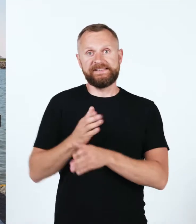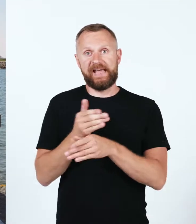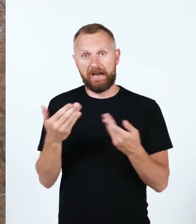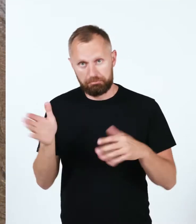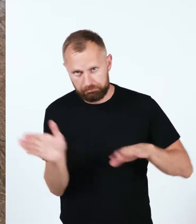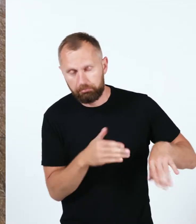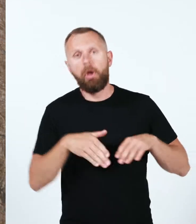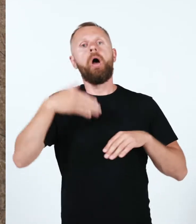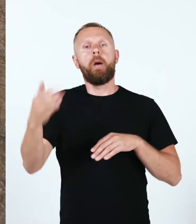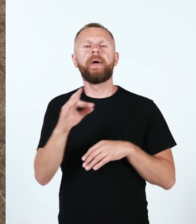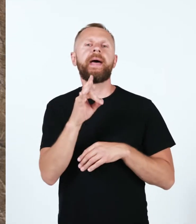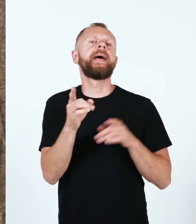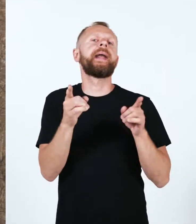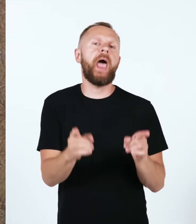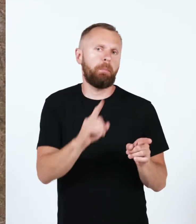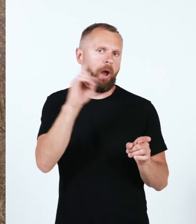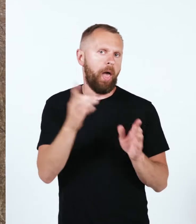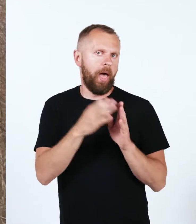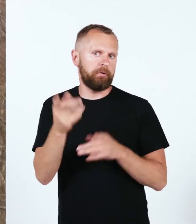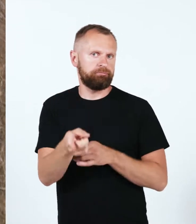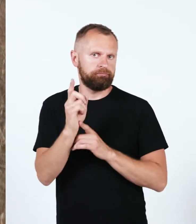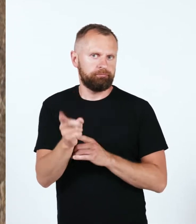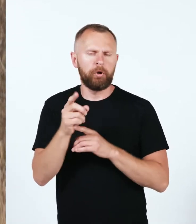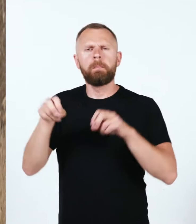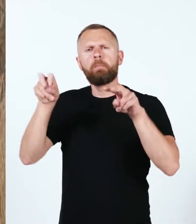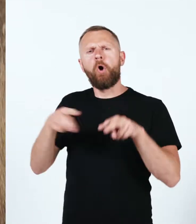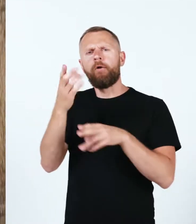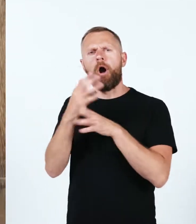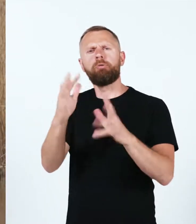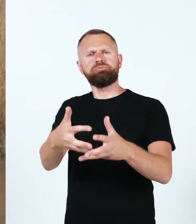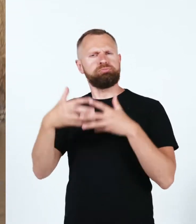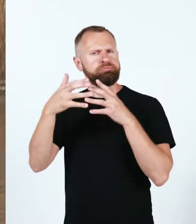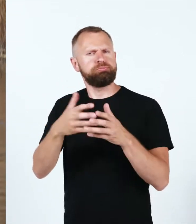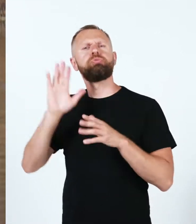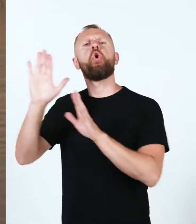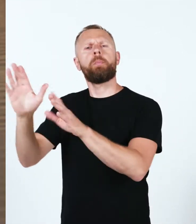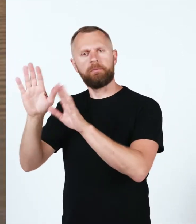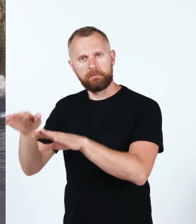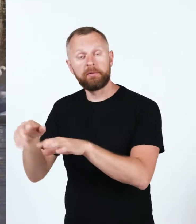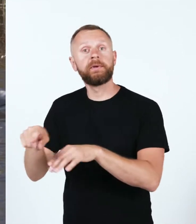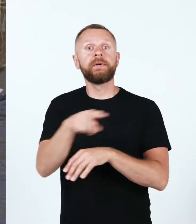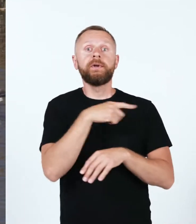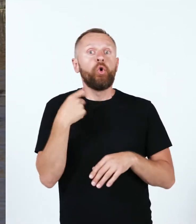Peale särjehooaega saabub kohe räimehooaeg, millega eelküüge tegelevad usinud kutselised kalurid.